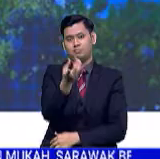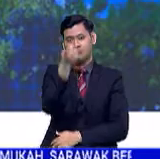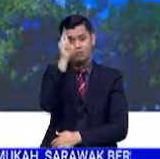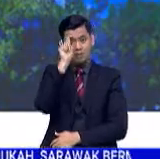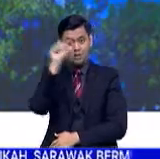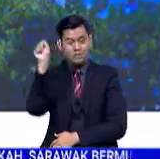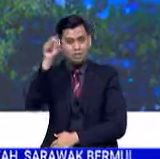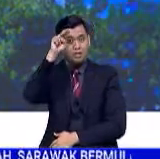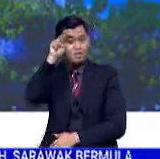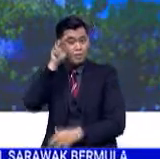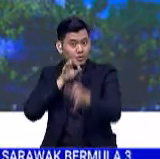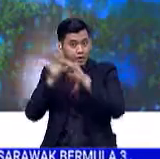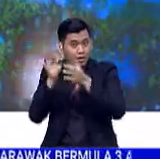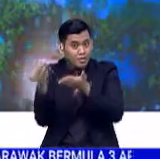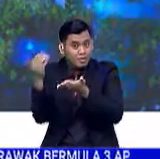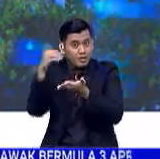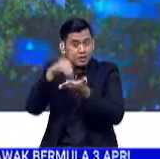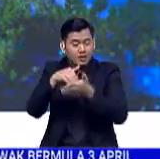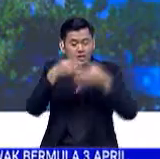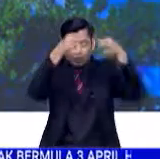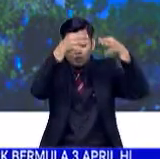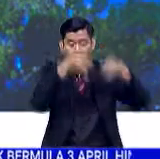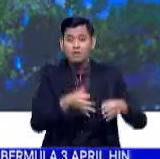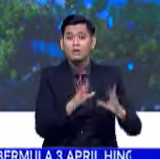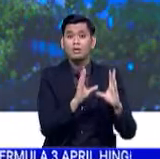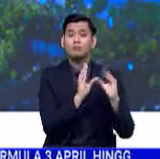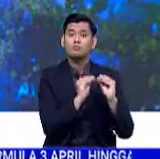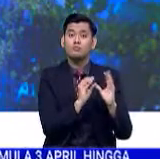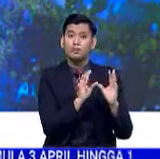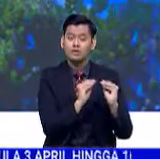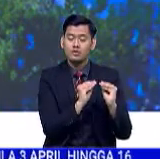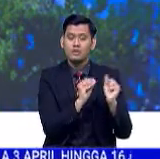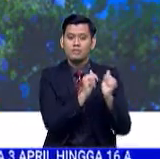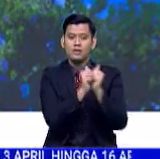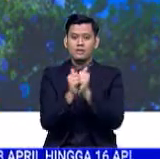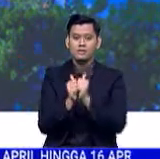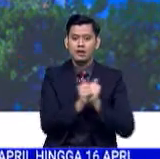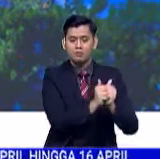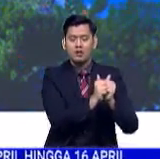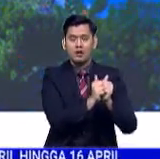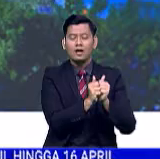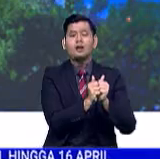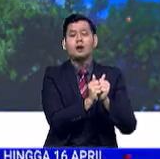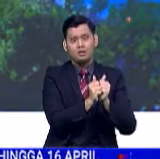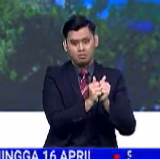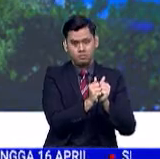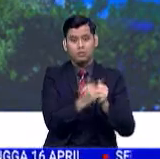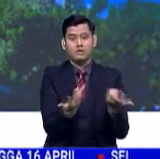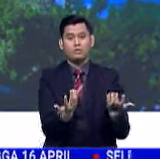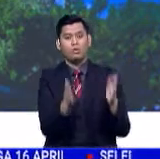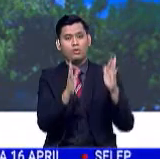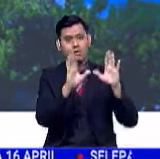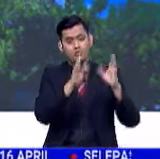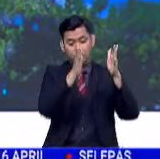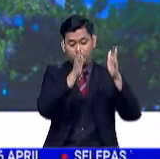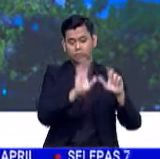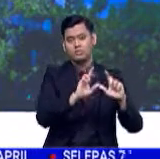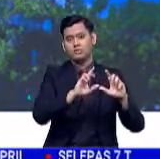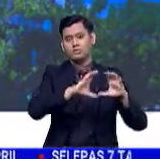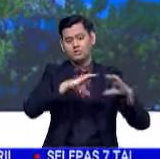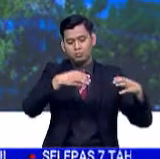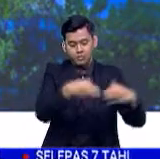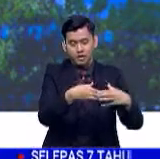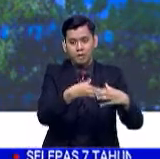Abdullah memaklumkan, ia diputuskan dalam mesyuarat pihak berkuasa kawalan dadah PBKD x